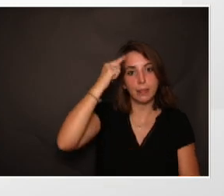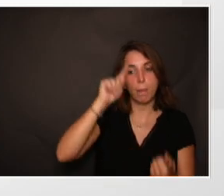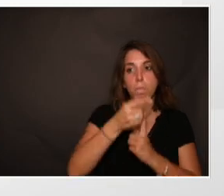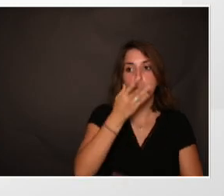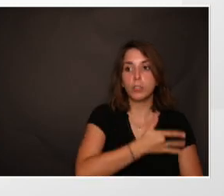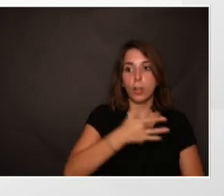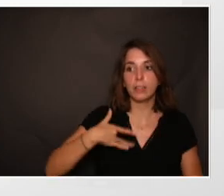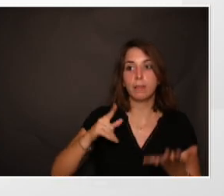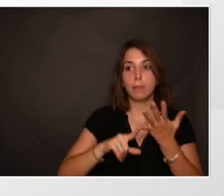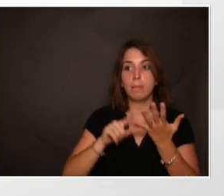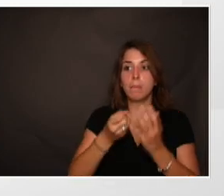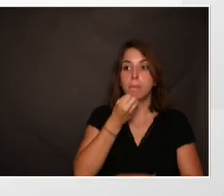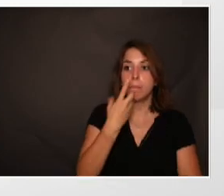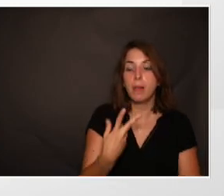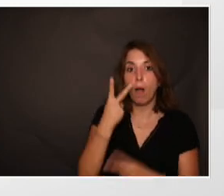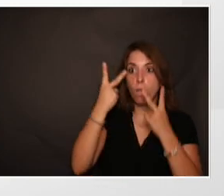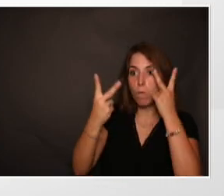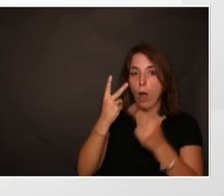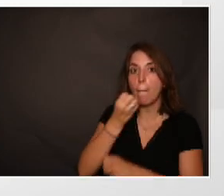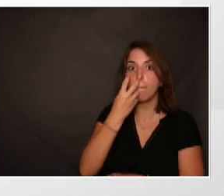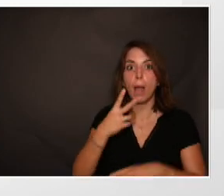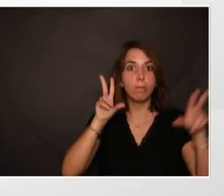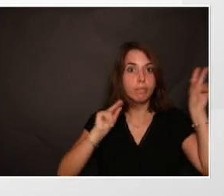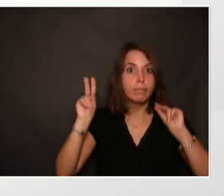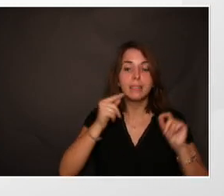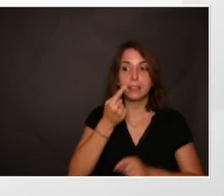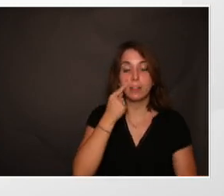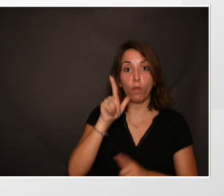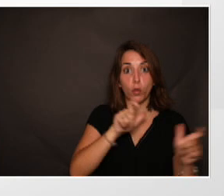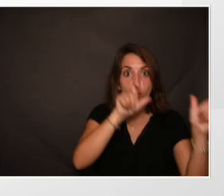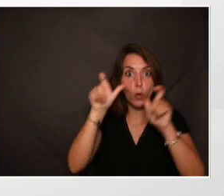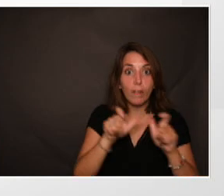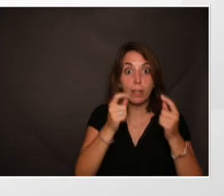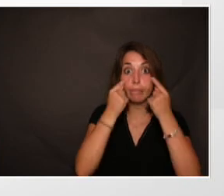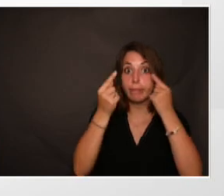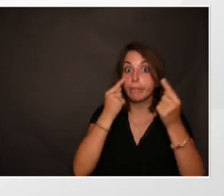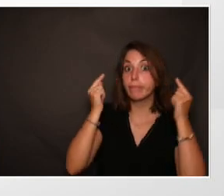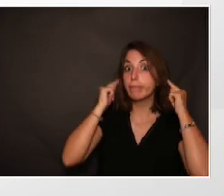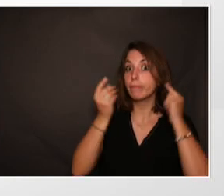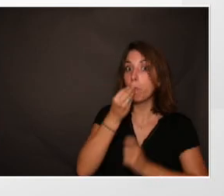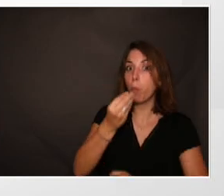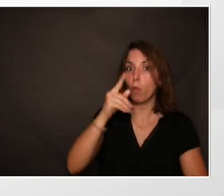cinquièmement, bien voir et entendre, c'est-à-dire surveiller que la vue et l'audition sont bonnes.